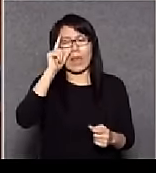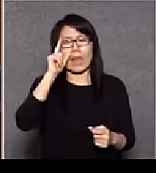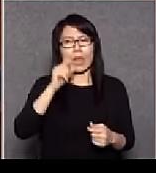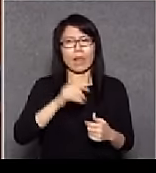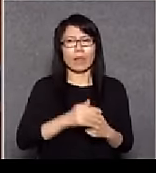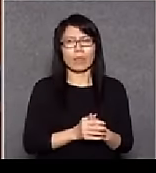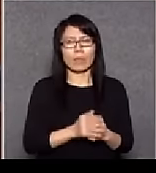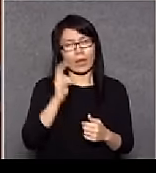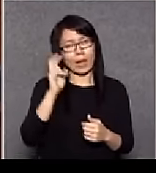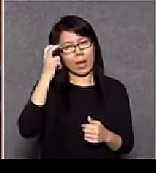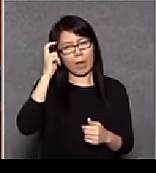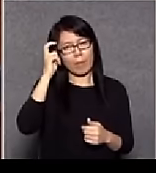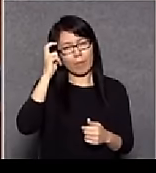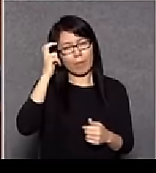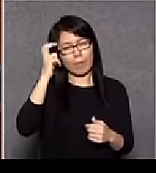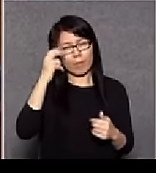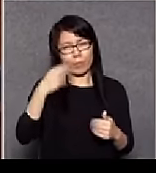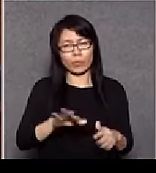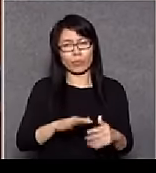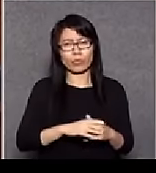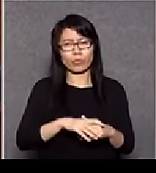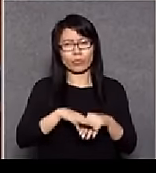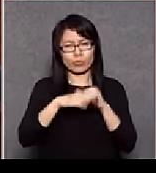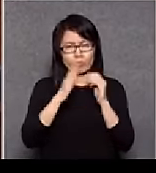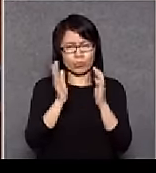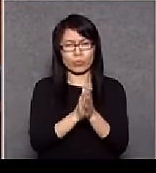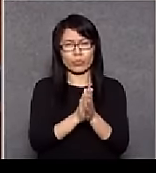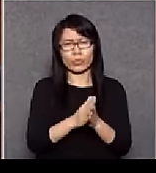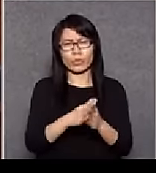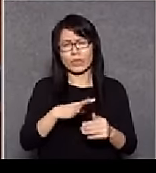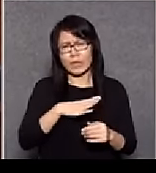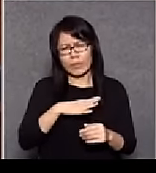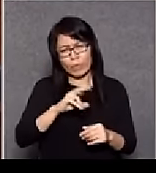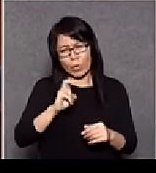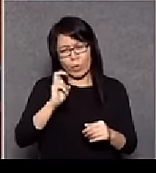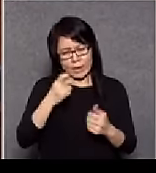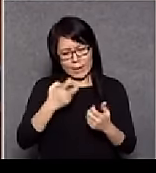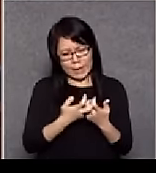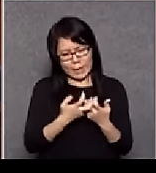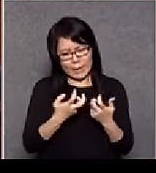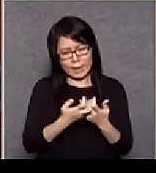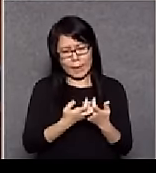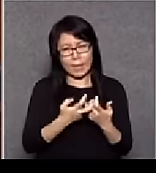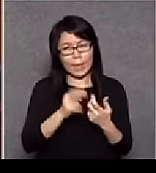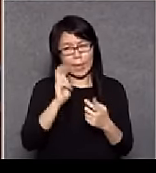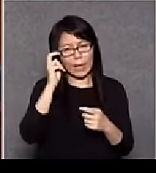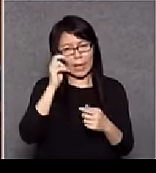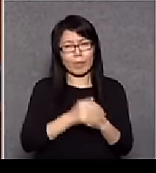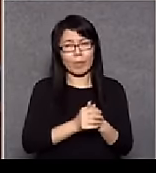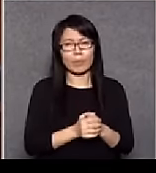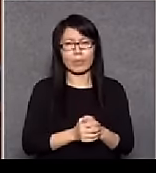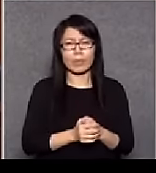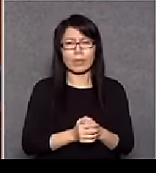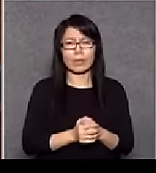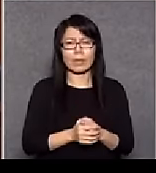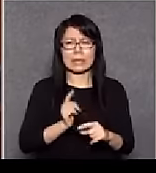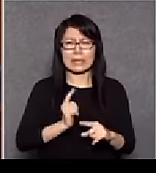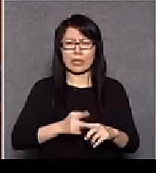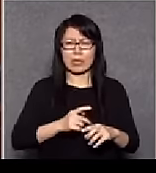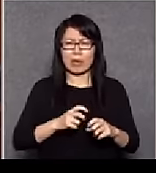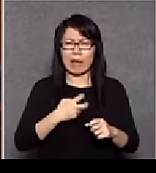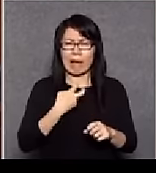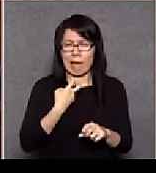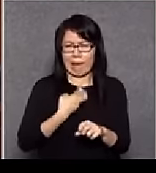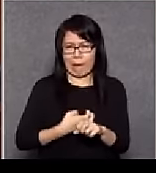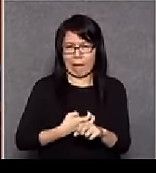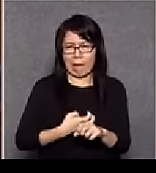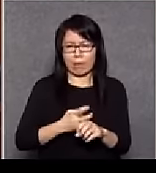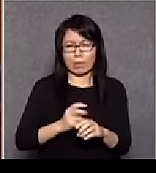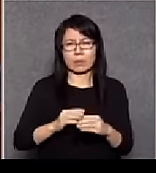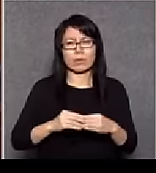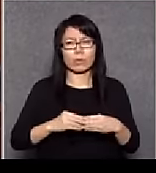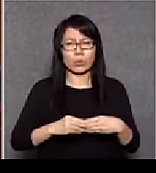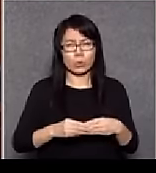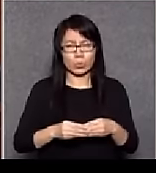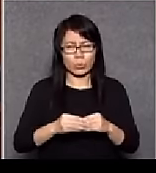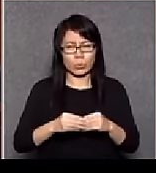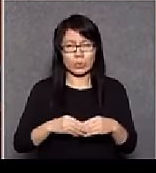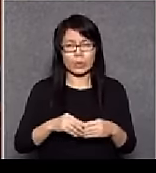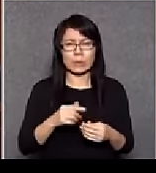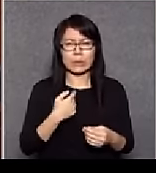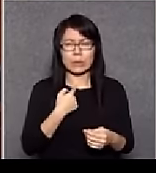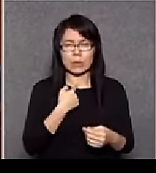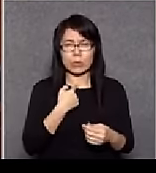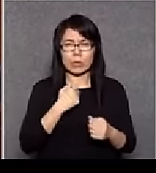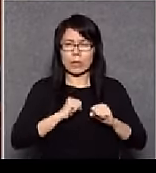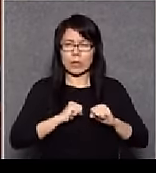睡想想整個形勢盤旋下是應硬啊還是應遠啊應